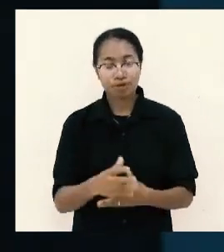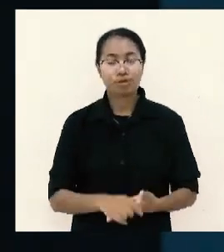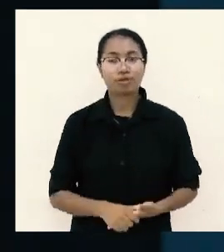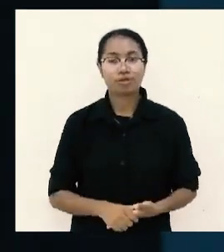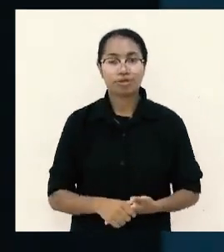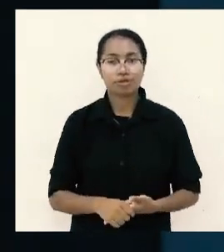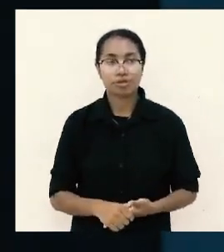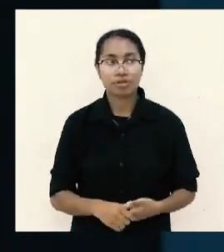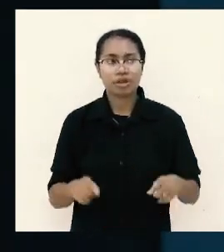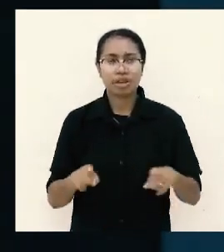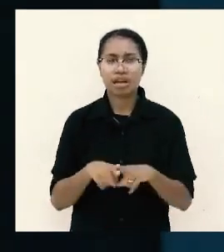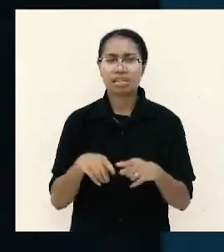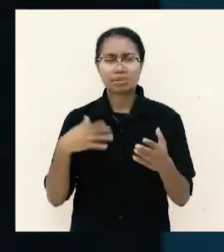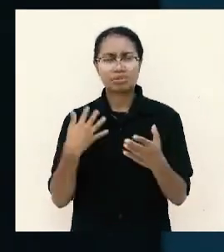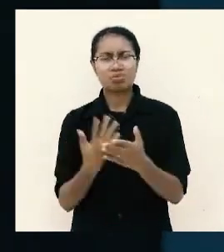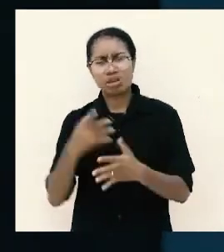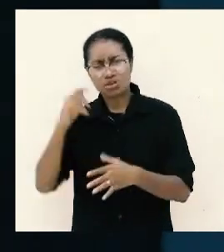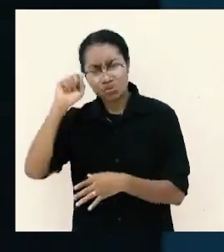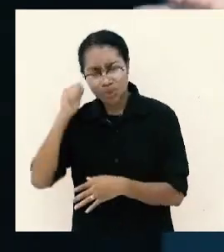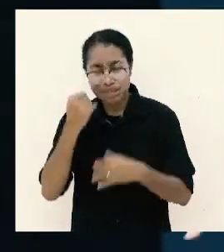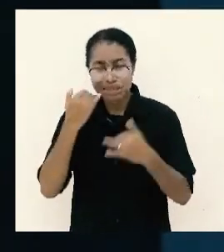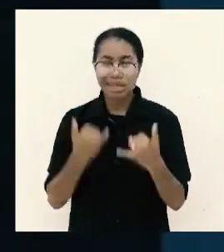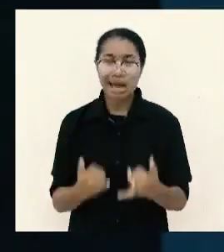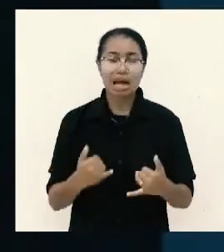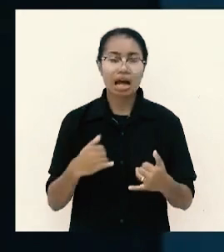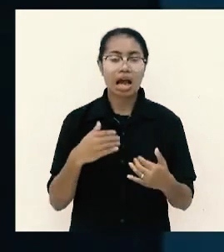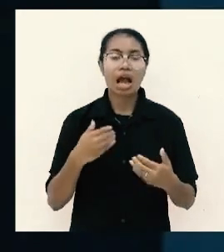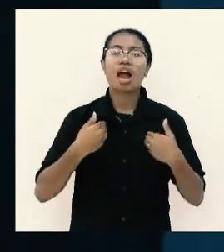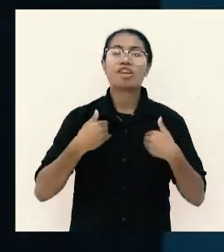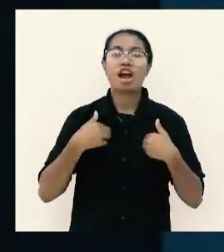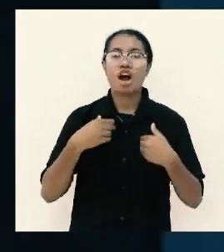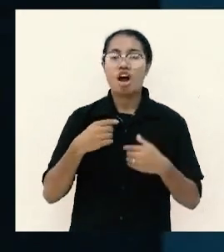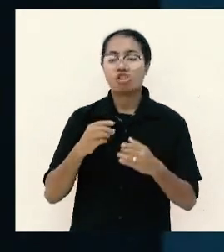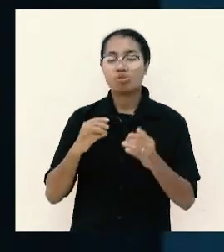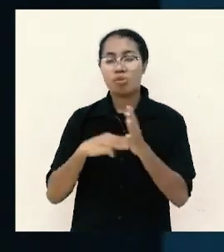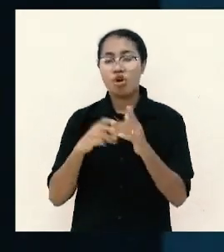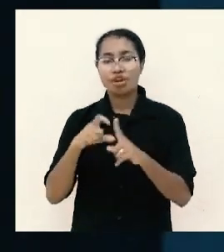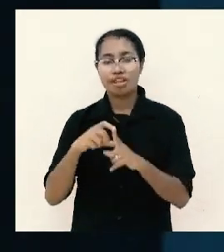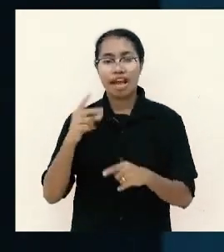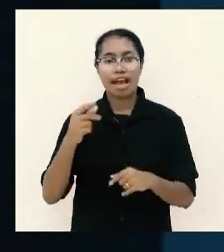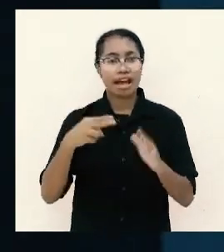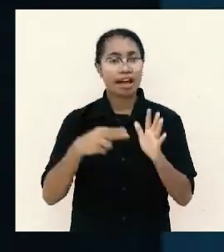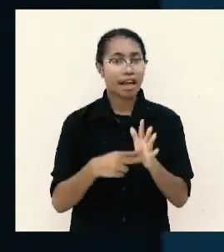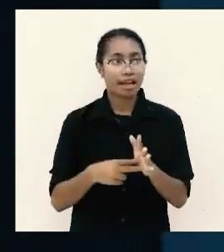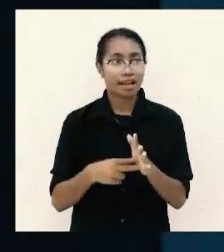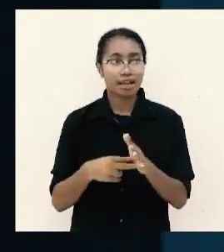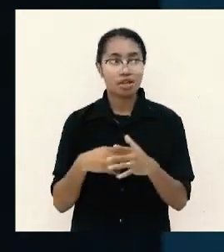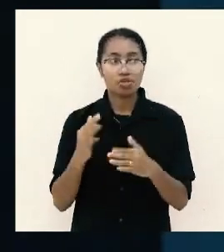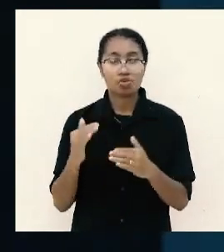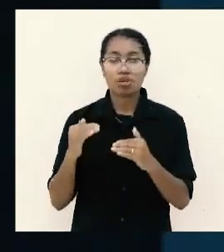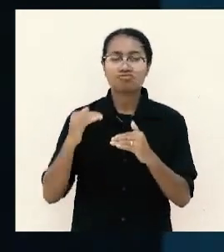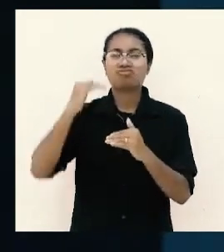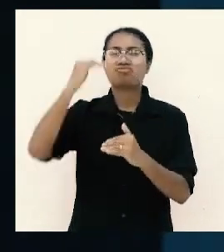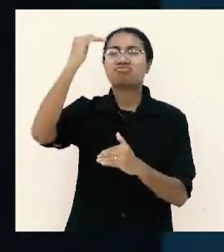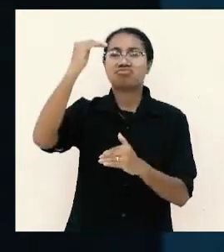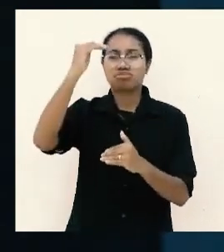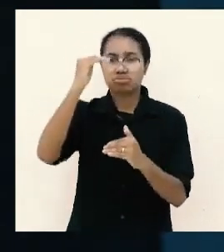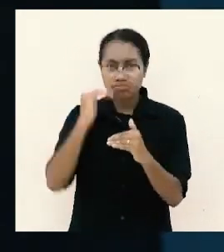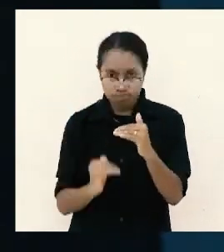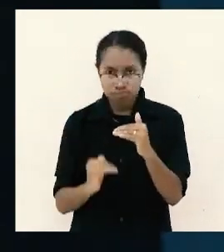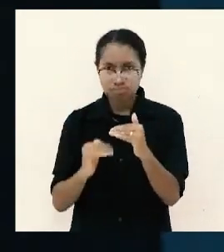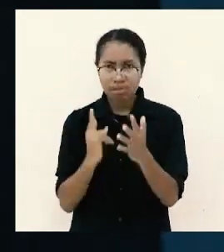dengan segala macam kesulitan sekarang semua serba modern tiba-tiba sudah setelah naik tiba-tiba jatuh miskin lagi